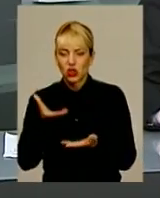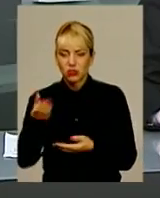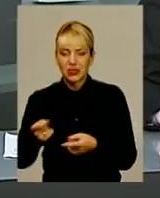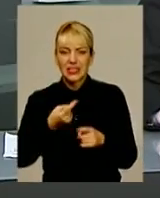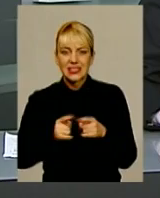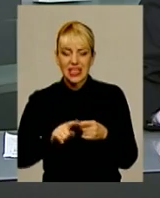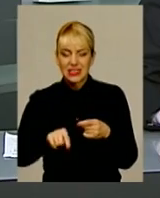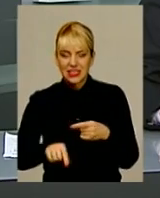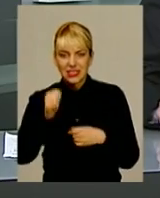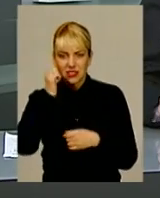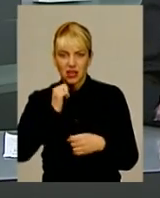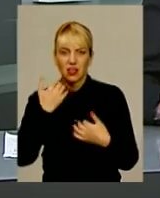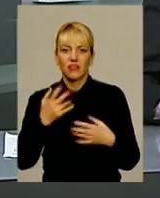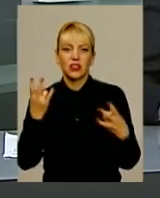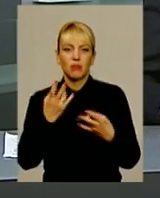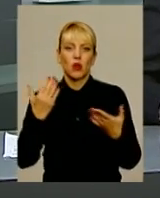купувати нові.